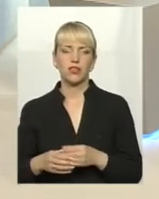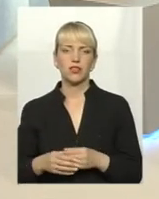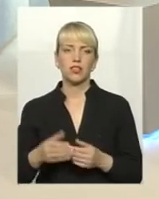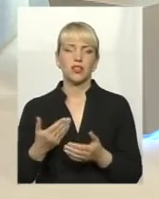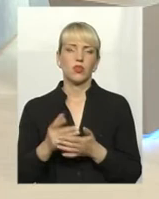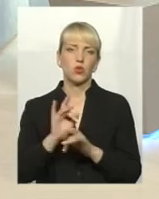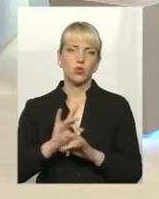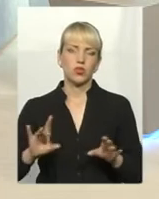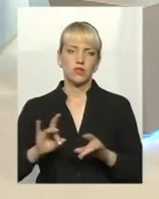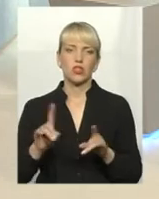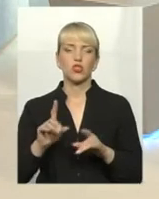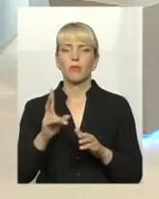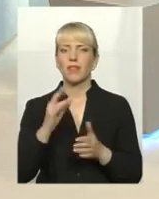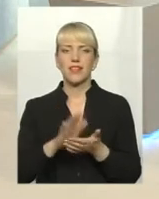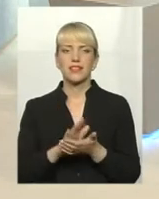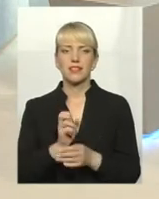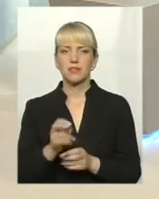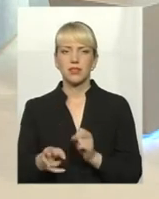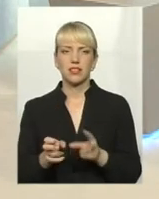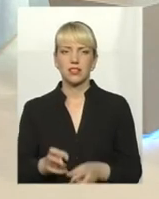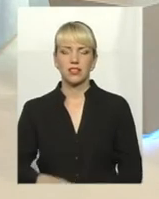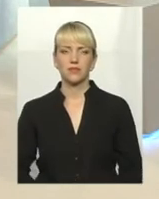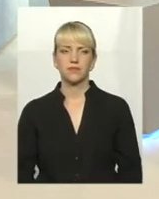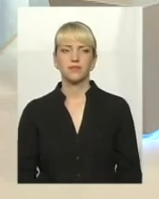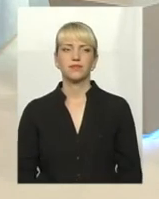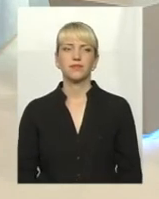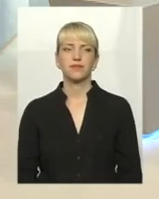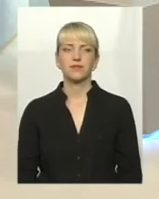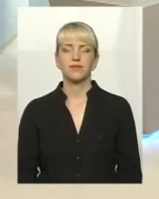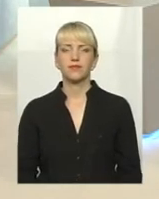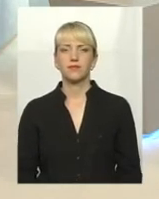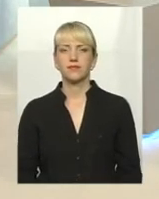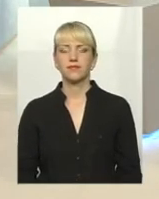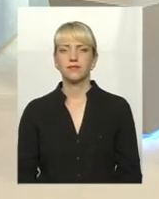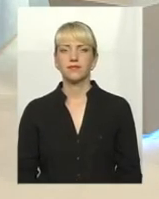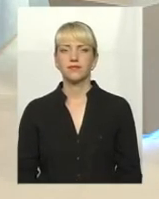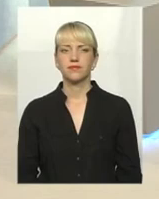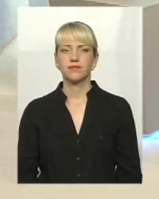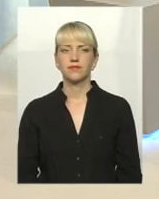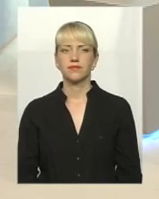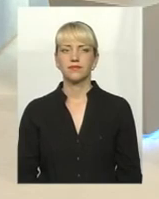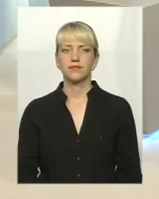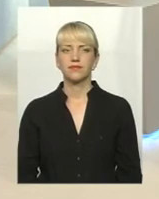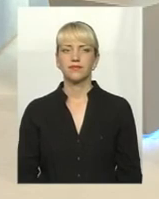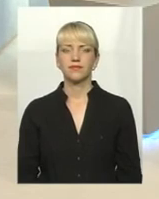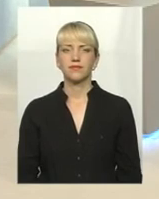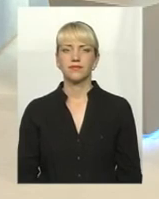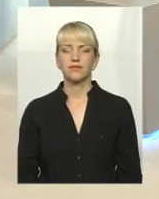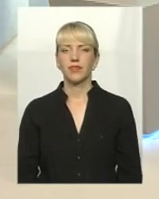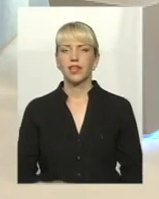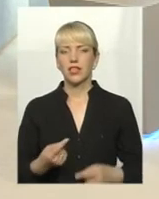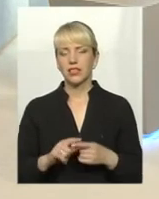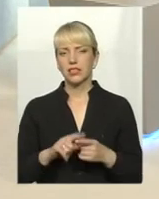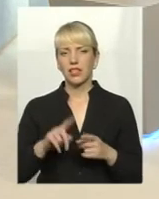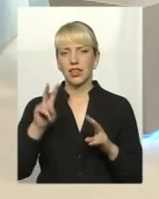роз'яснювальність, щоб вони не смітили. Дякую вам. Велике запитання. Ну, в суто, та тема, на якому ми зараз